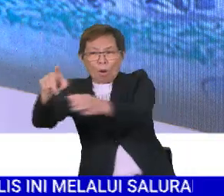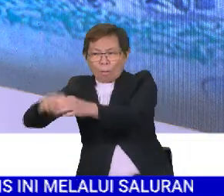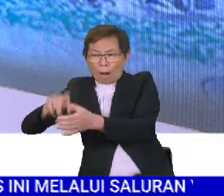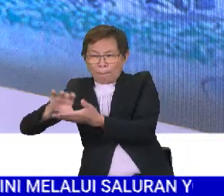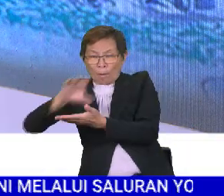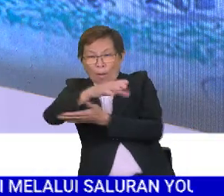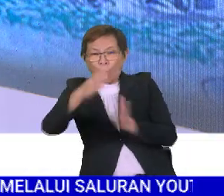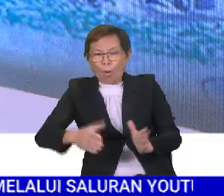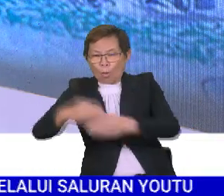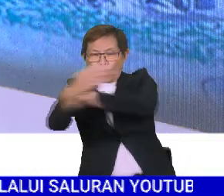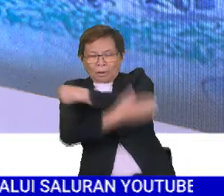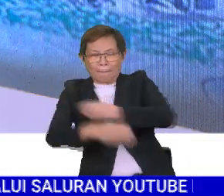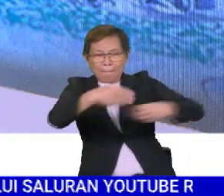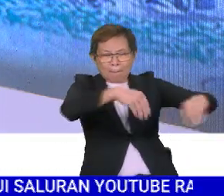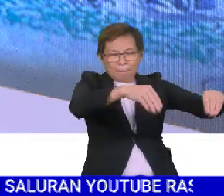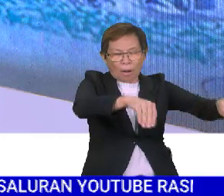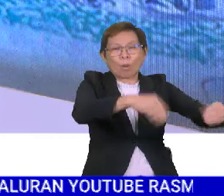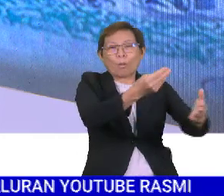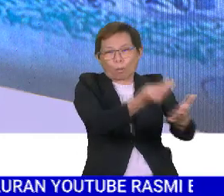luar negara dalam pasaran keuangan.